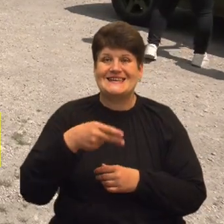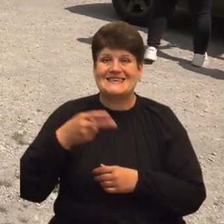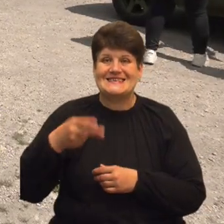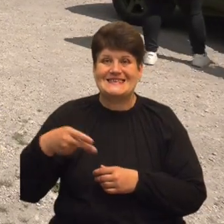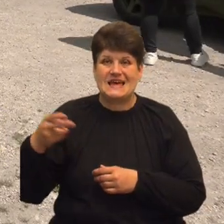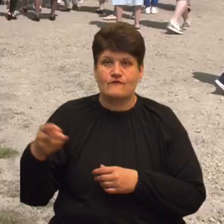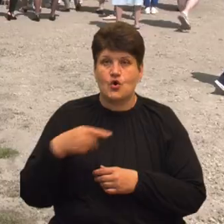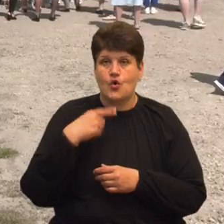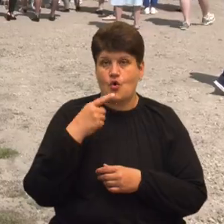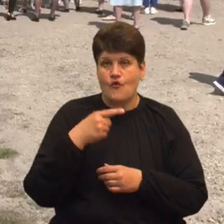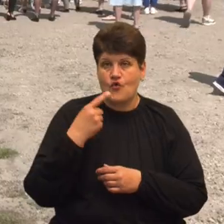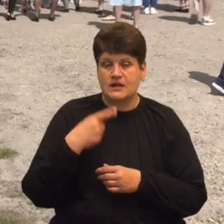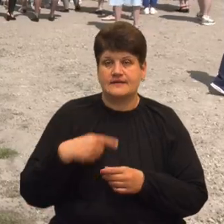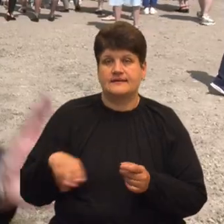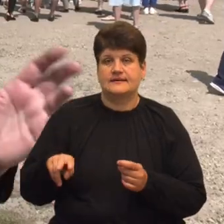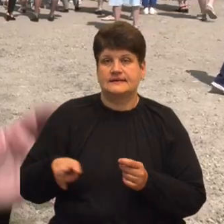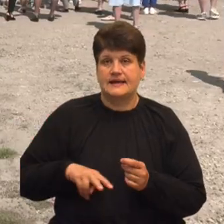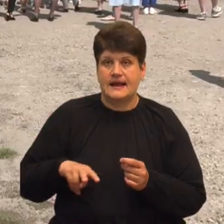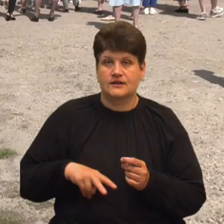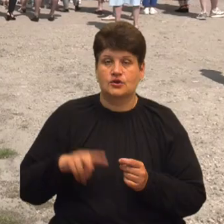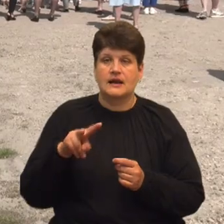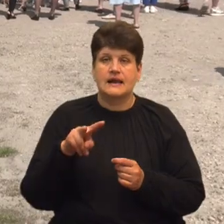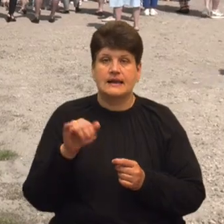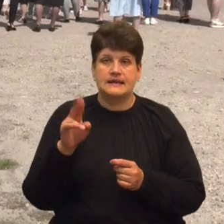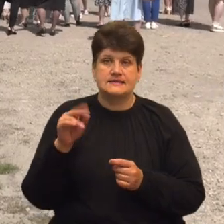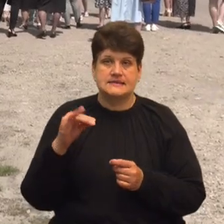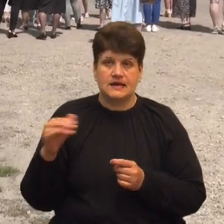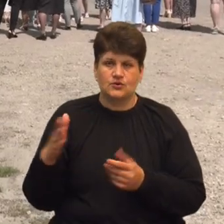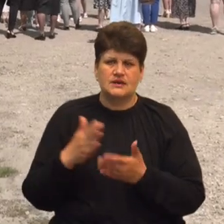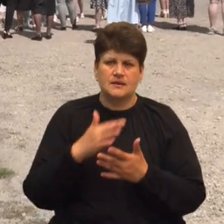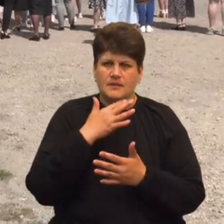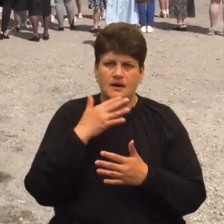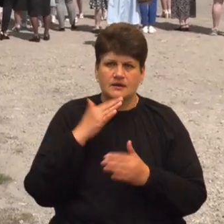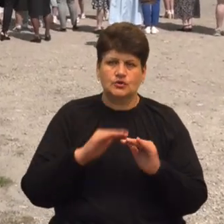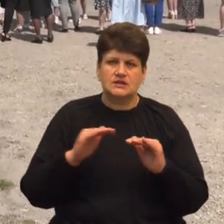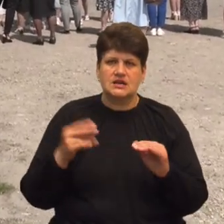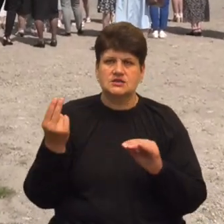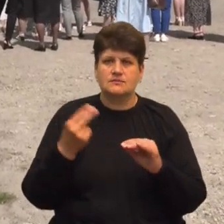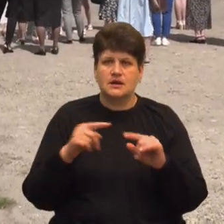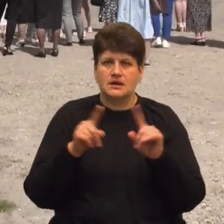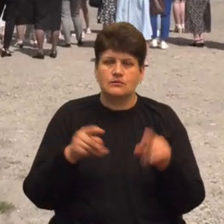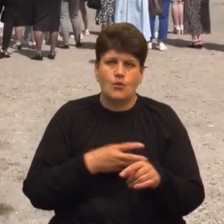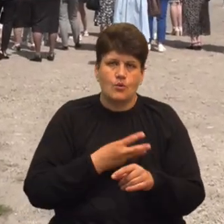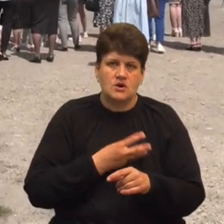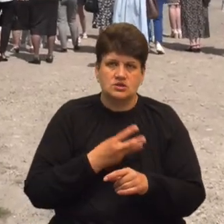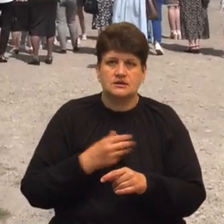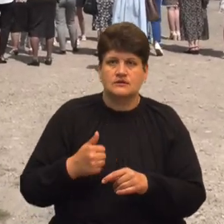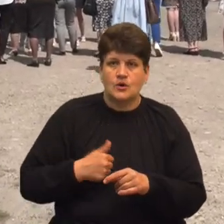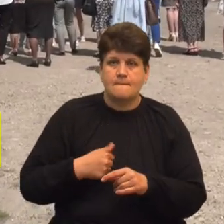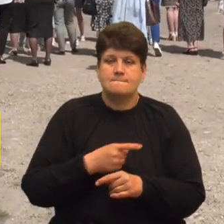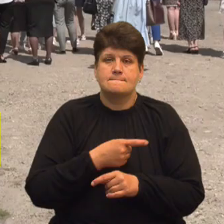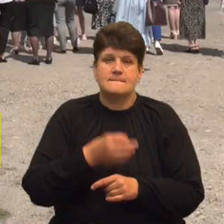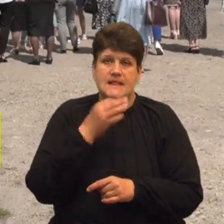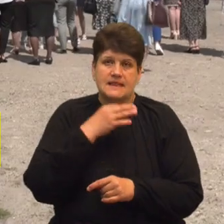ліцею Оксана Богатюк. Ми ще його наповним, надзвичайно багато є дитячих малюнків з побажанням воїнам, медикаменти, продукти